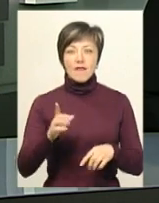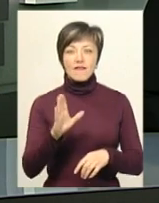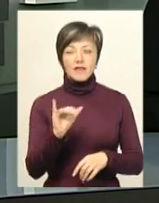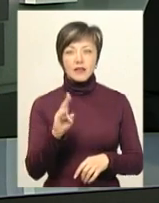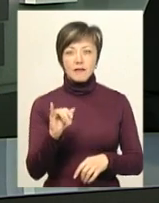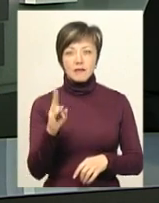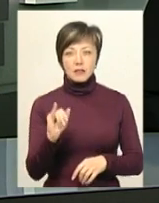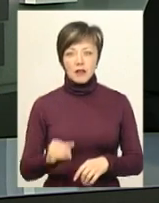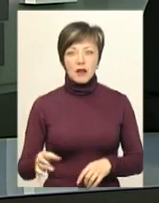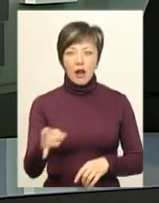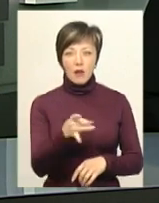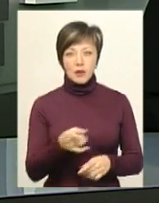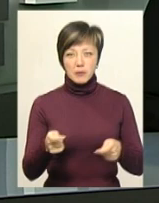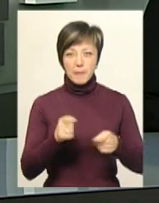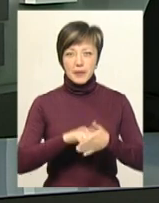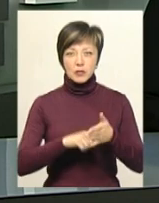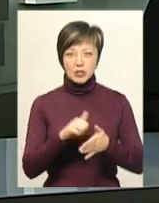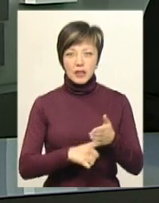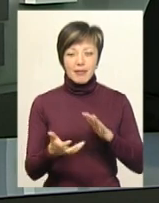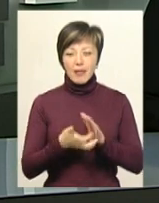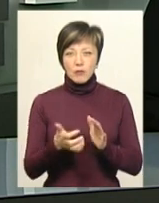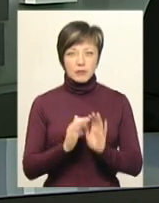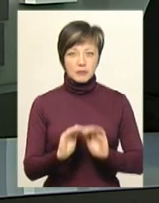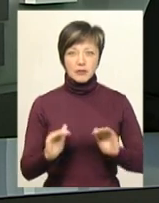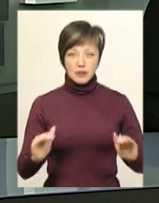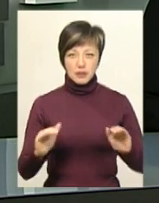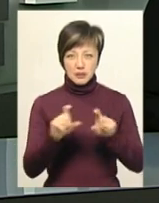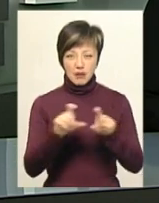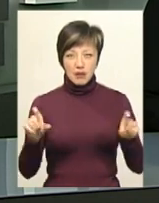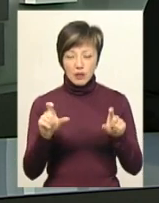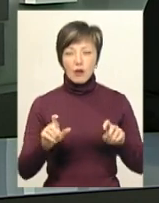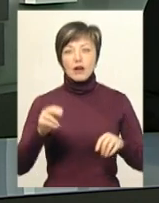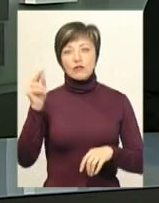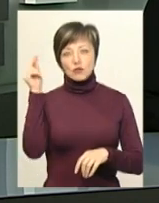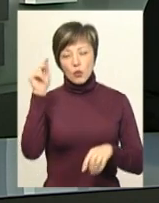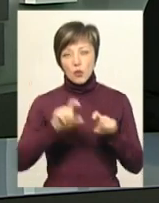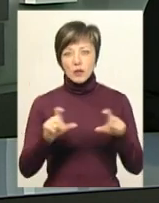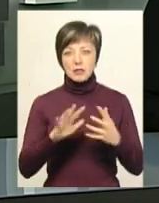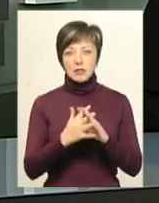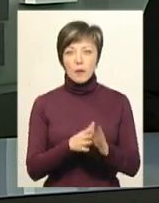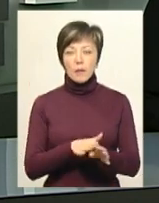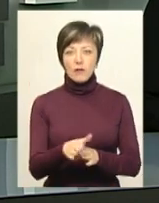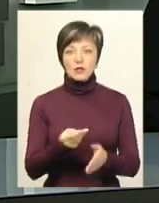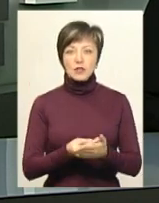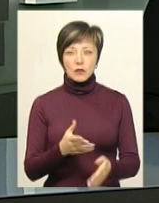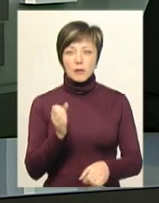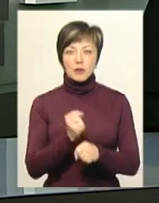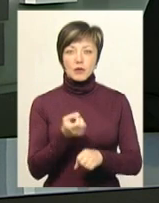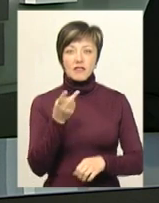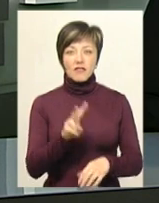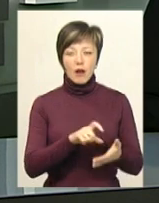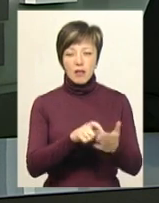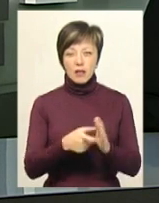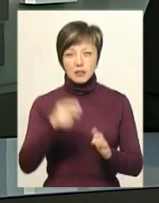За її словами, причина закриття – неодоукомплектованість навчального закладу. У школі села Вівся повноцінно функціонує два